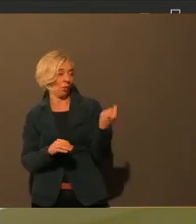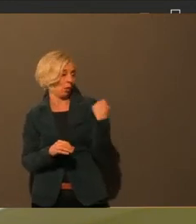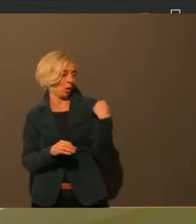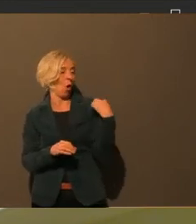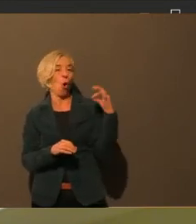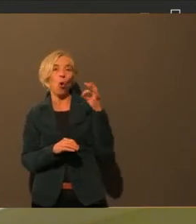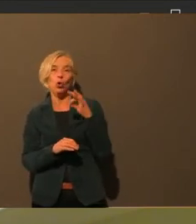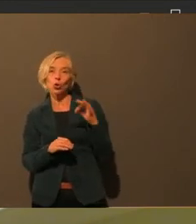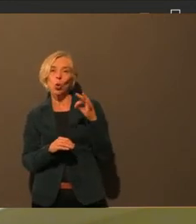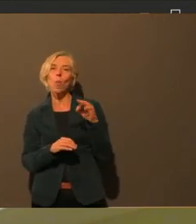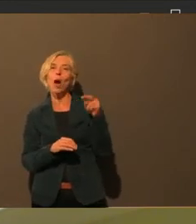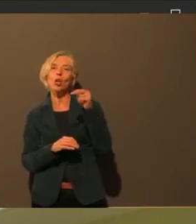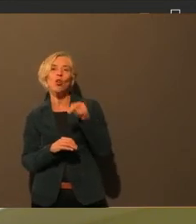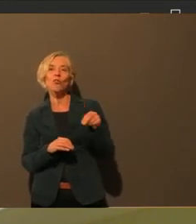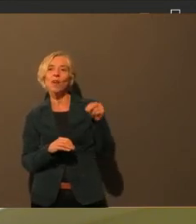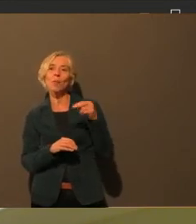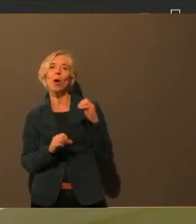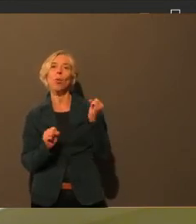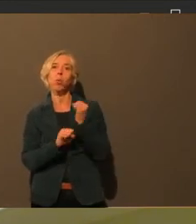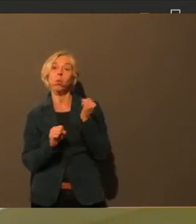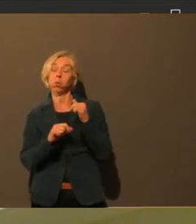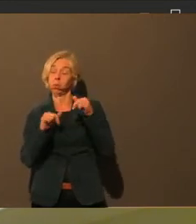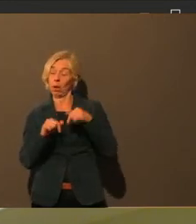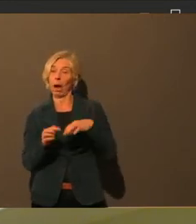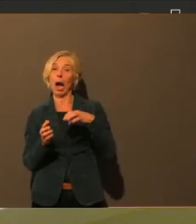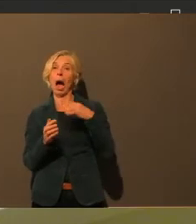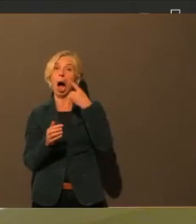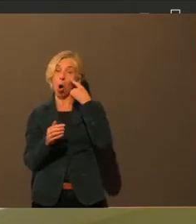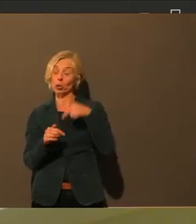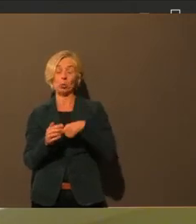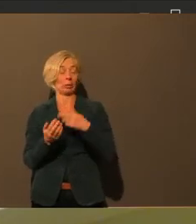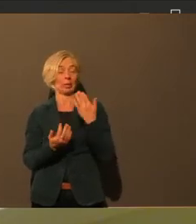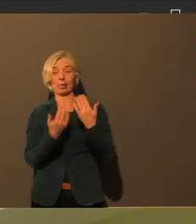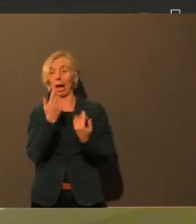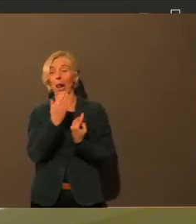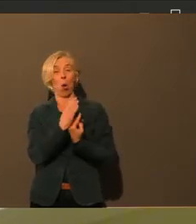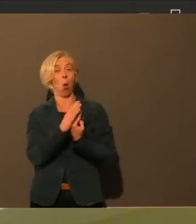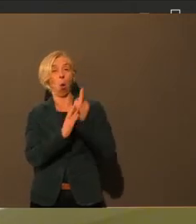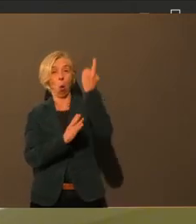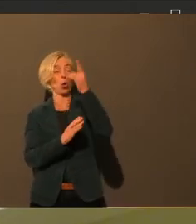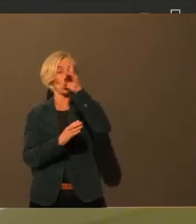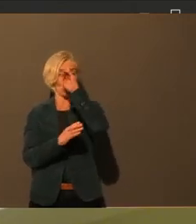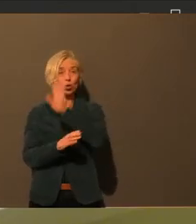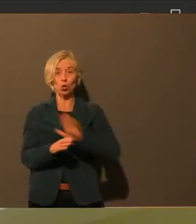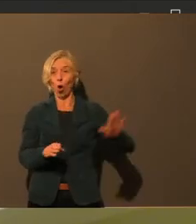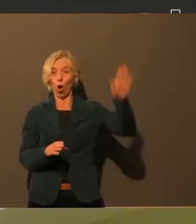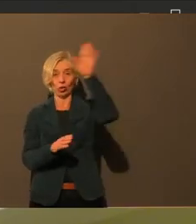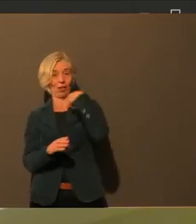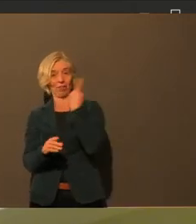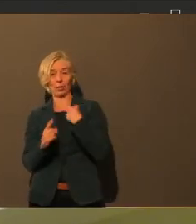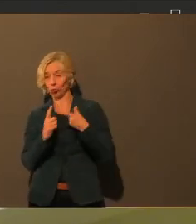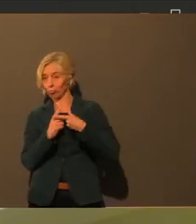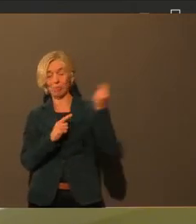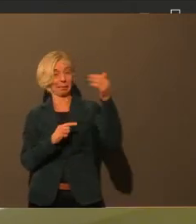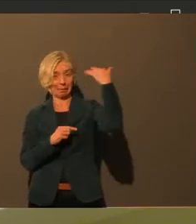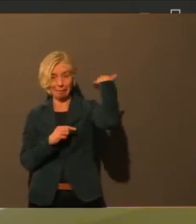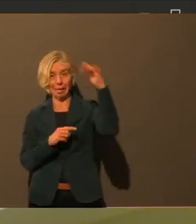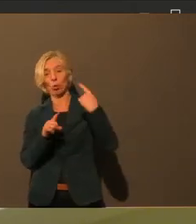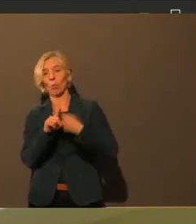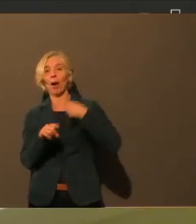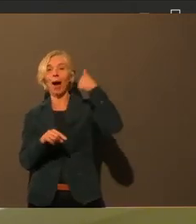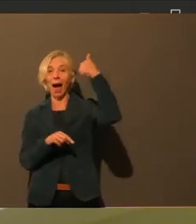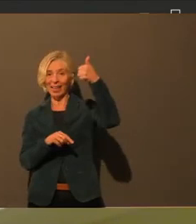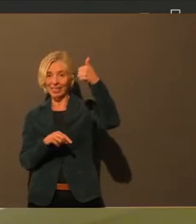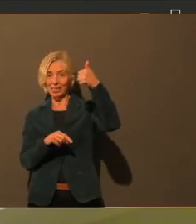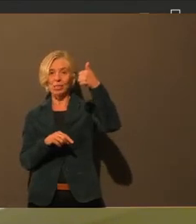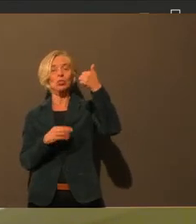in der Hotspot-Region Nummer eins in Deutschland, wo man handeln musste. Jetzt gab es ja aber auch